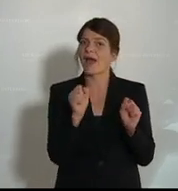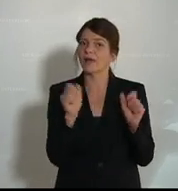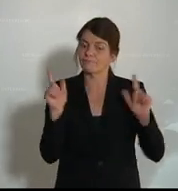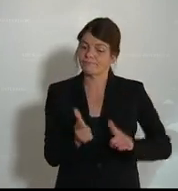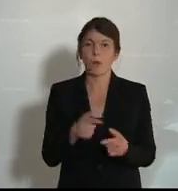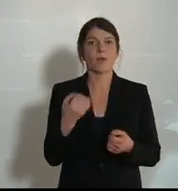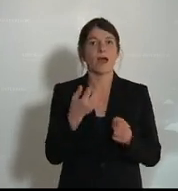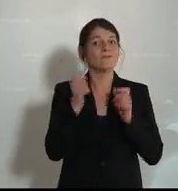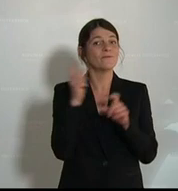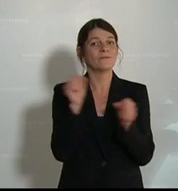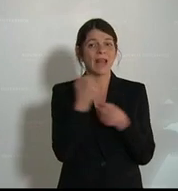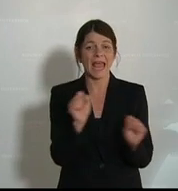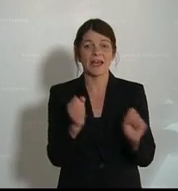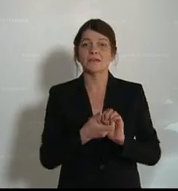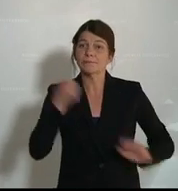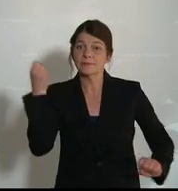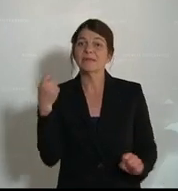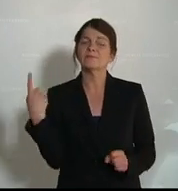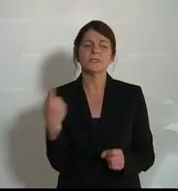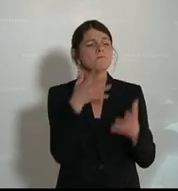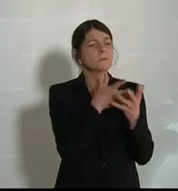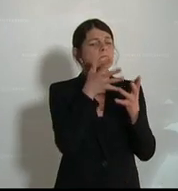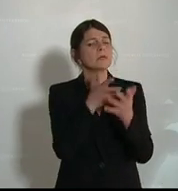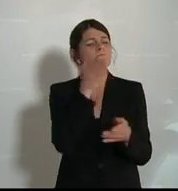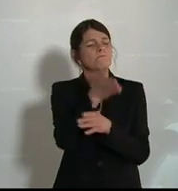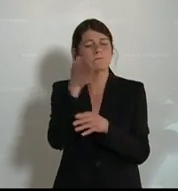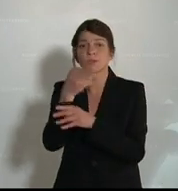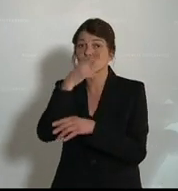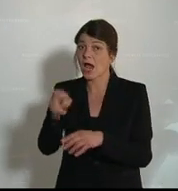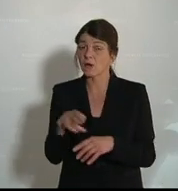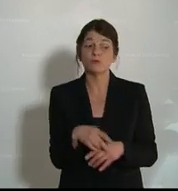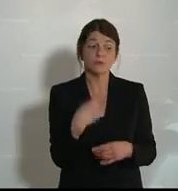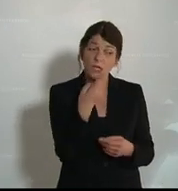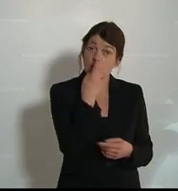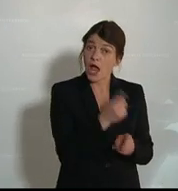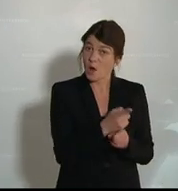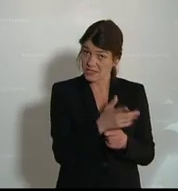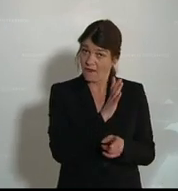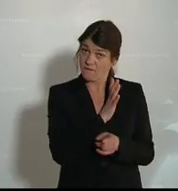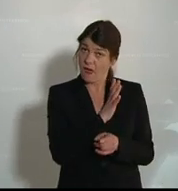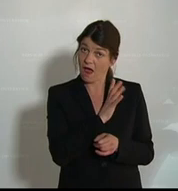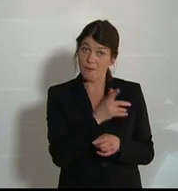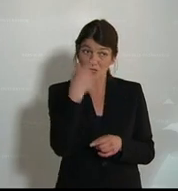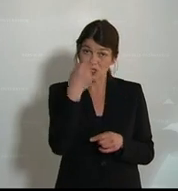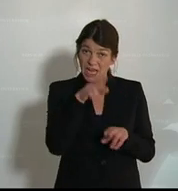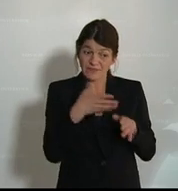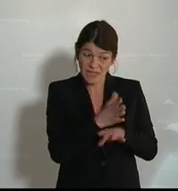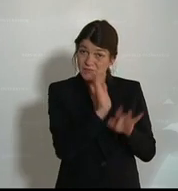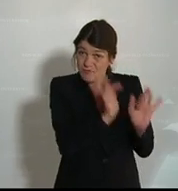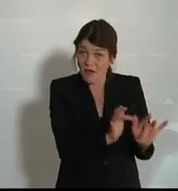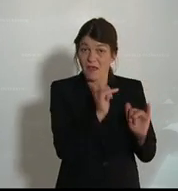visitiert, aufsucht und feststellt, ob hier die Gefahr einer Menschenrechtsverletzung